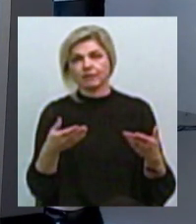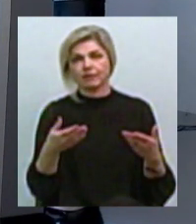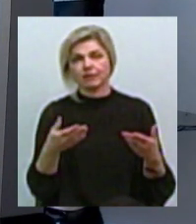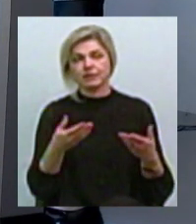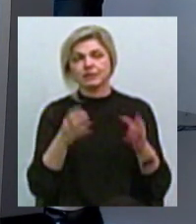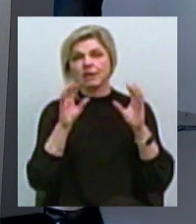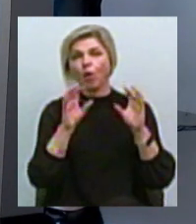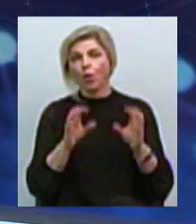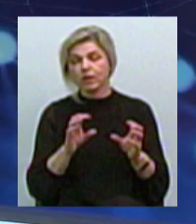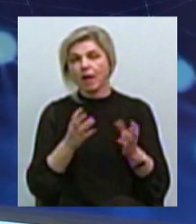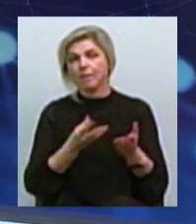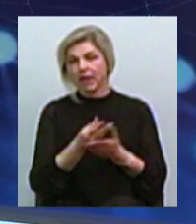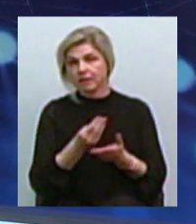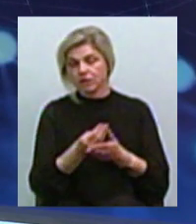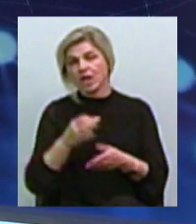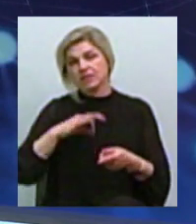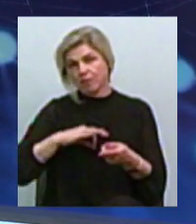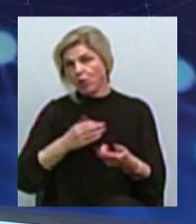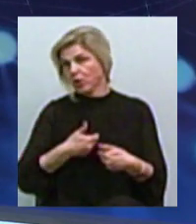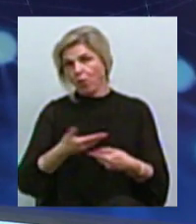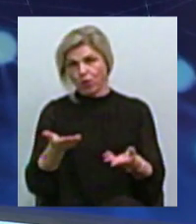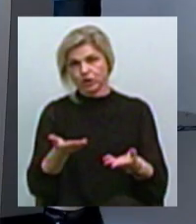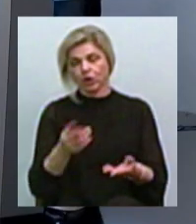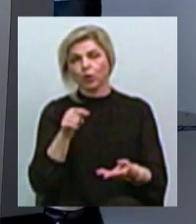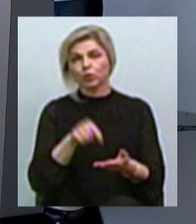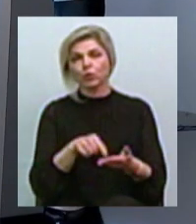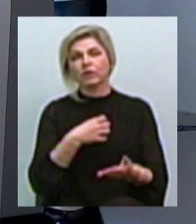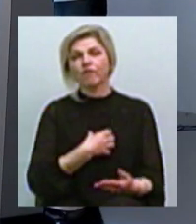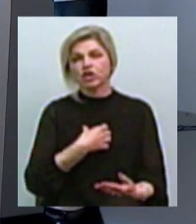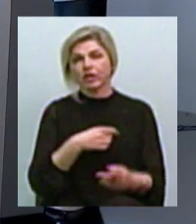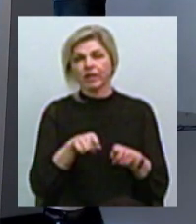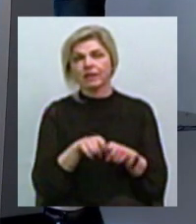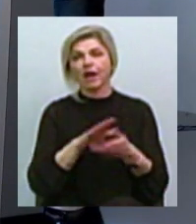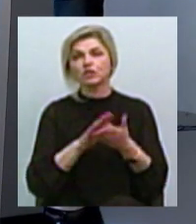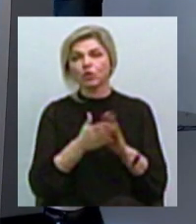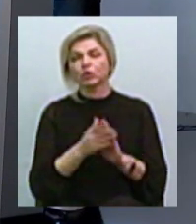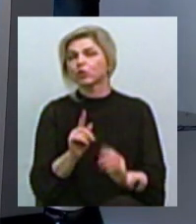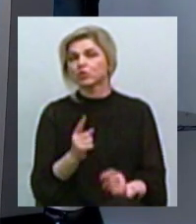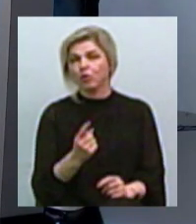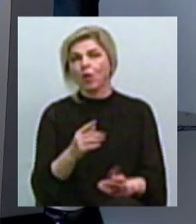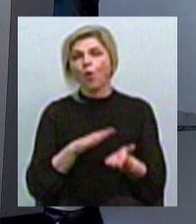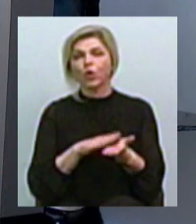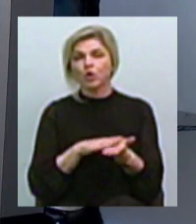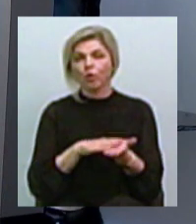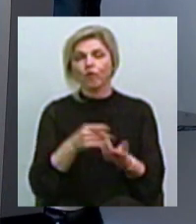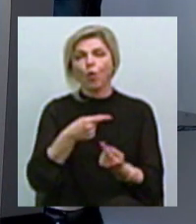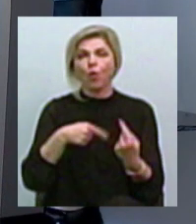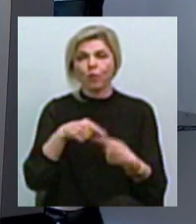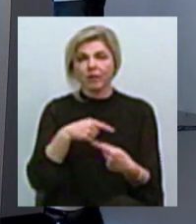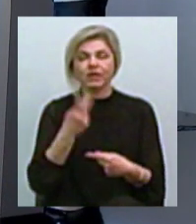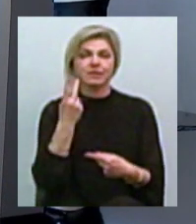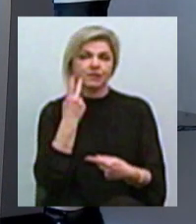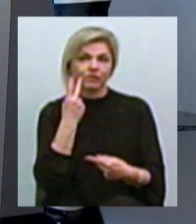у платежі І використовуйте, будь ласка, стільки, скільки хочете І тут дуже важлива така ситуація Чому? Тому що готівковий обіг, він